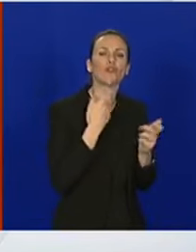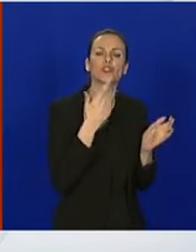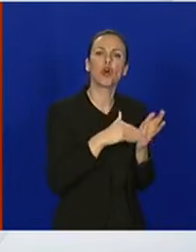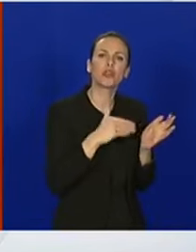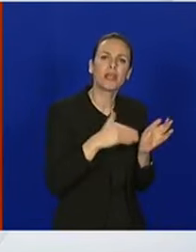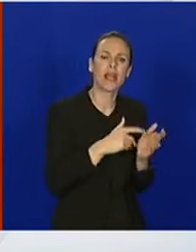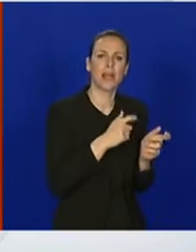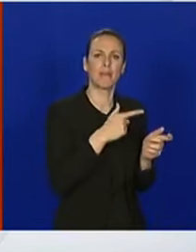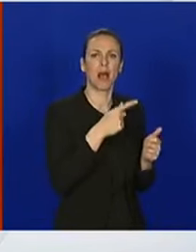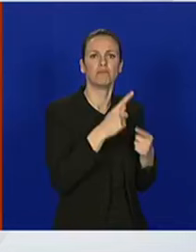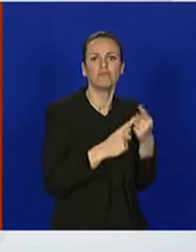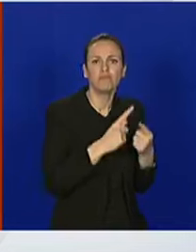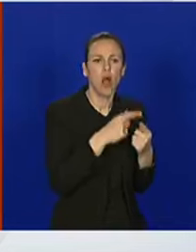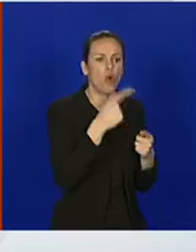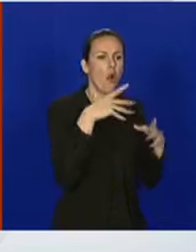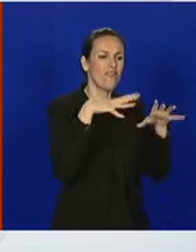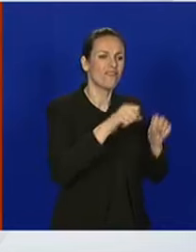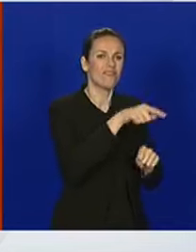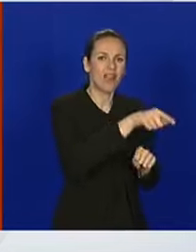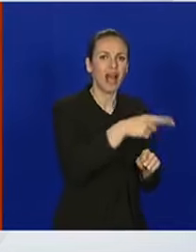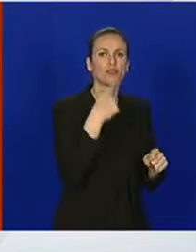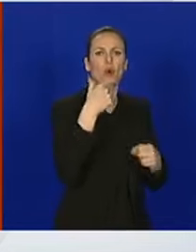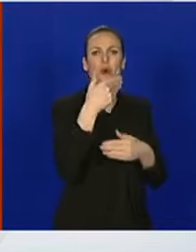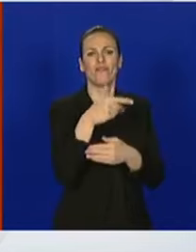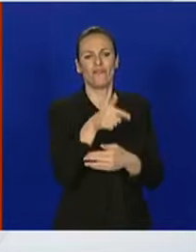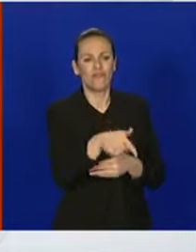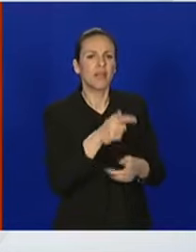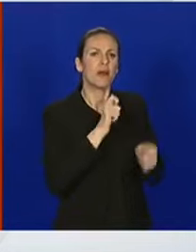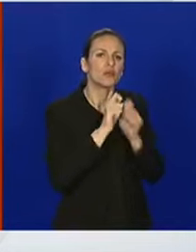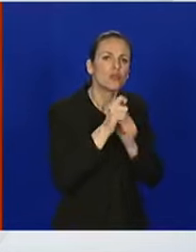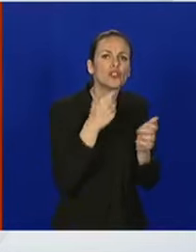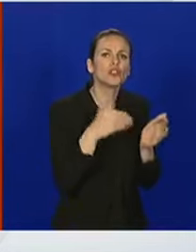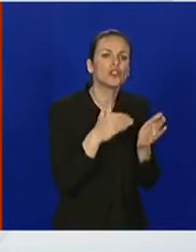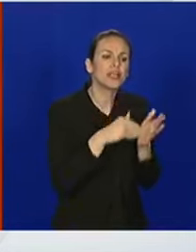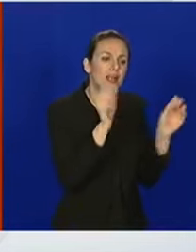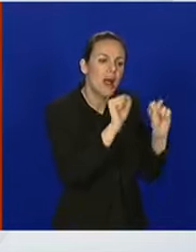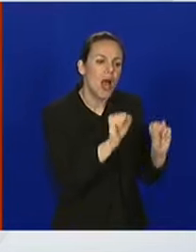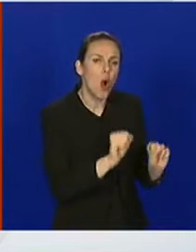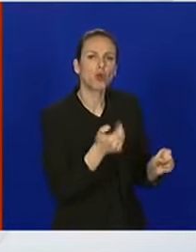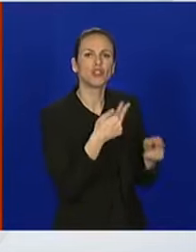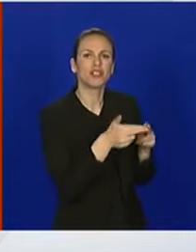vlasnicima i poslodavcima na koji će način obaviti tu dezinfekciju.